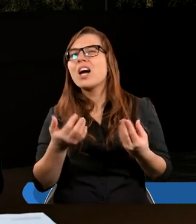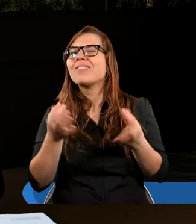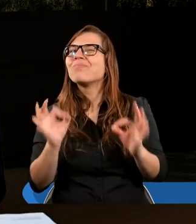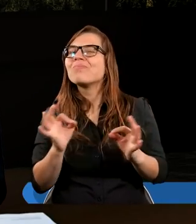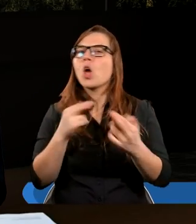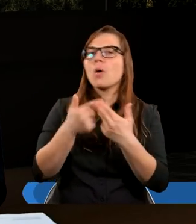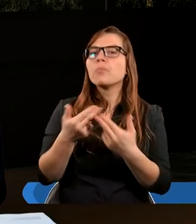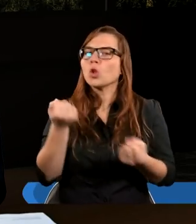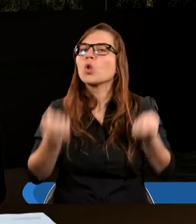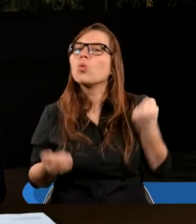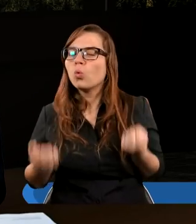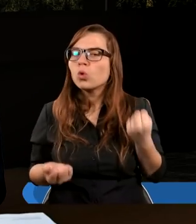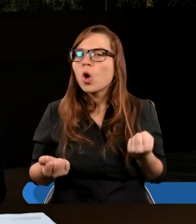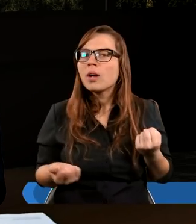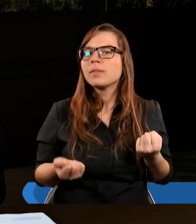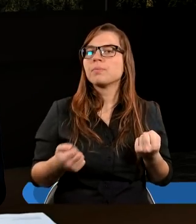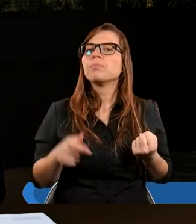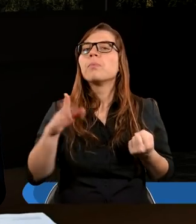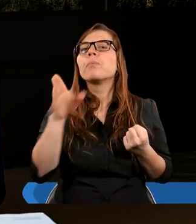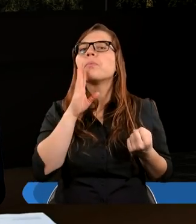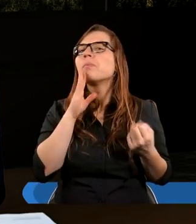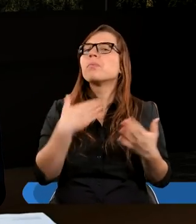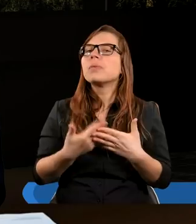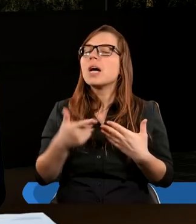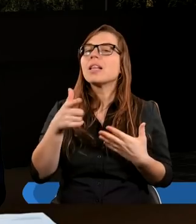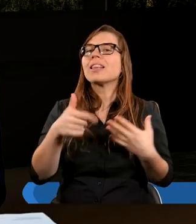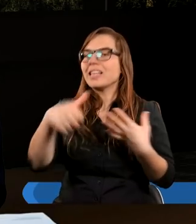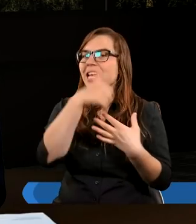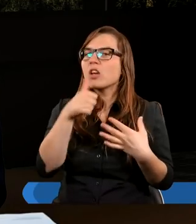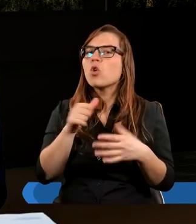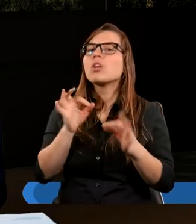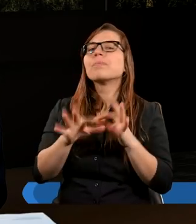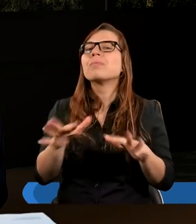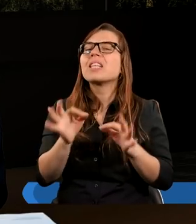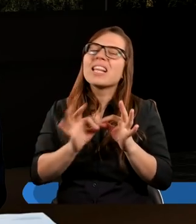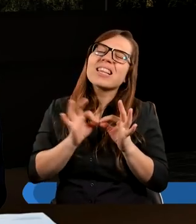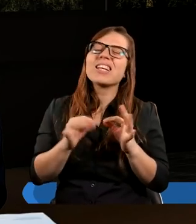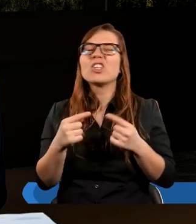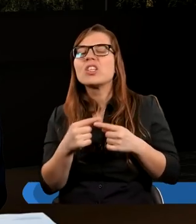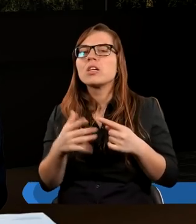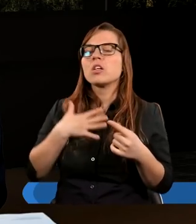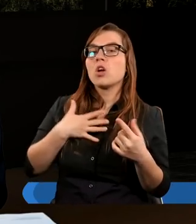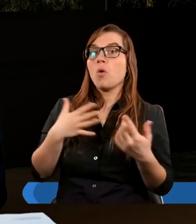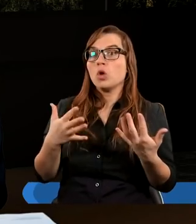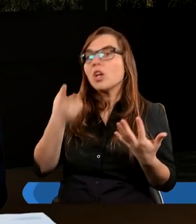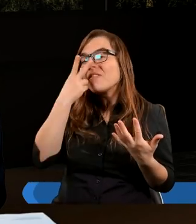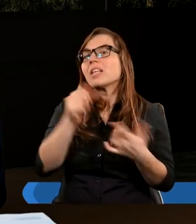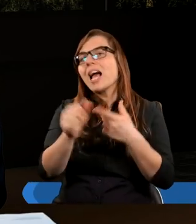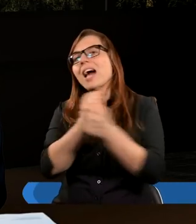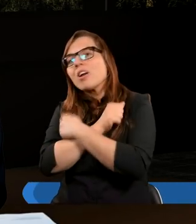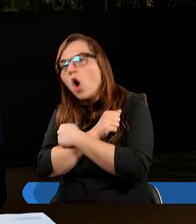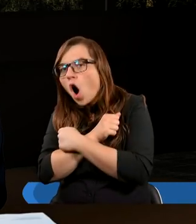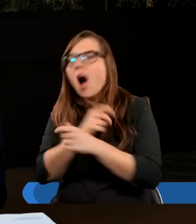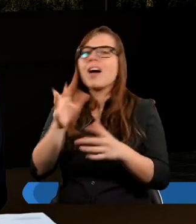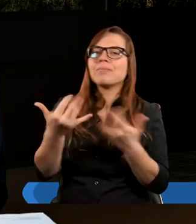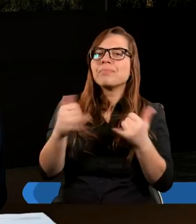na to pytanie, bo często się widzi właśnie tej jedności, prawda? Gdzie spieramy się, zasadzie kochamy się bardzo, a